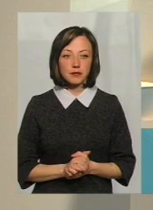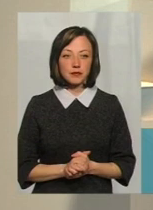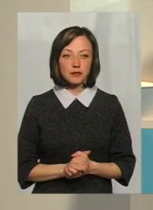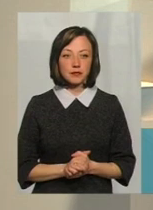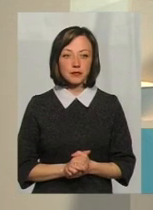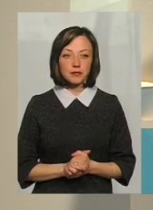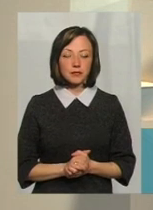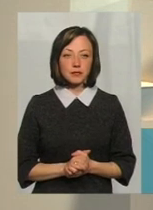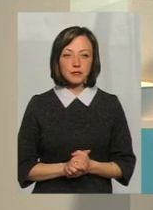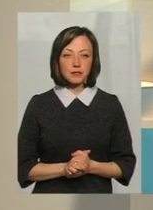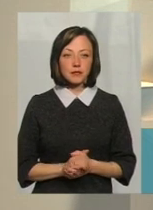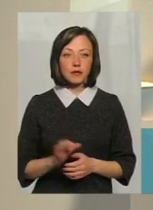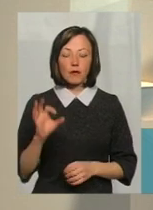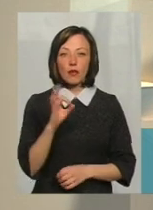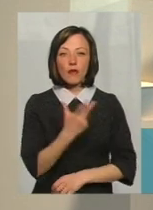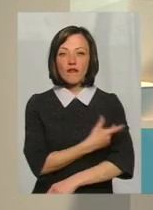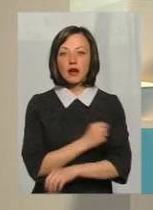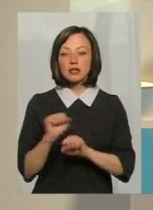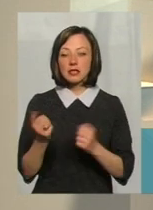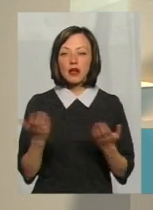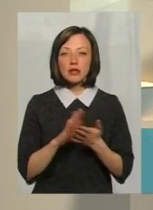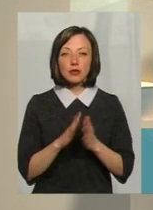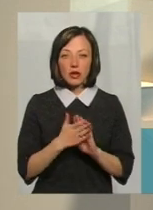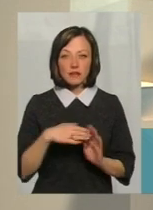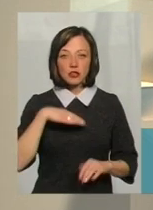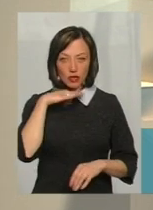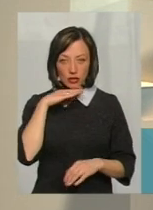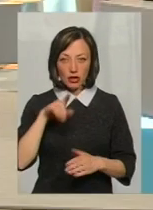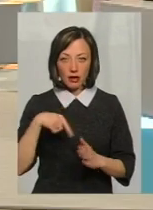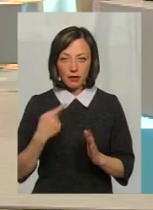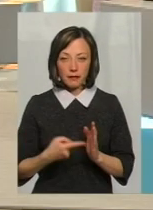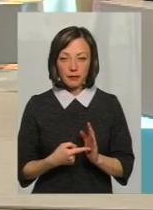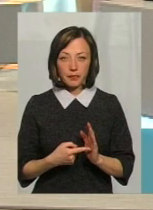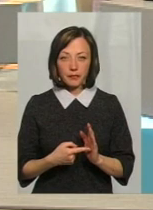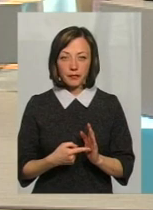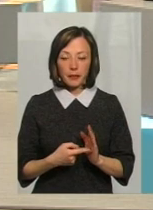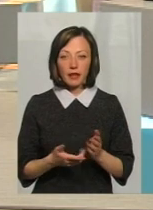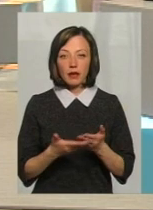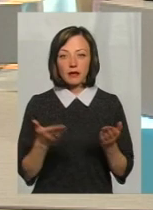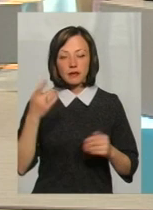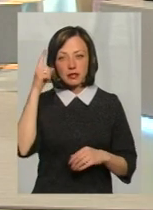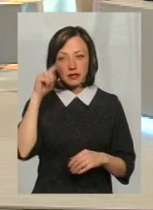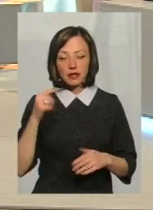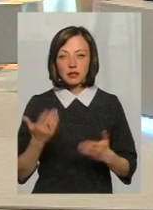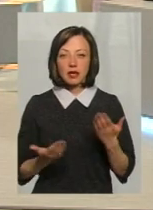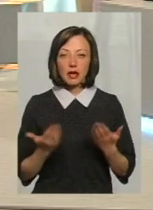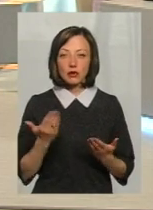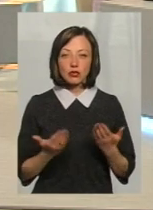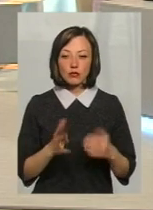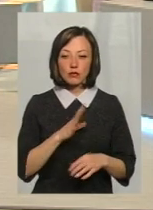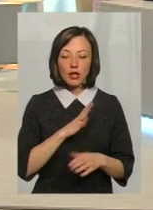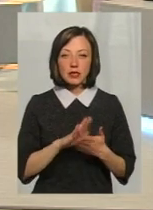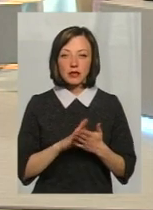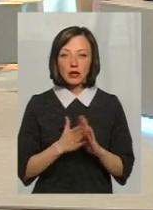Скажіть, відносно вакцин, яка зараз ситуація, чи їх вистачає в області? Ви знаєте, якщо у нас була